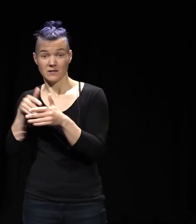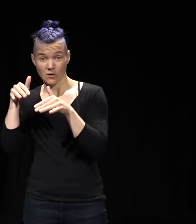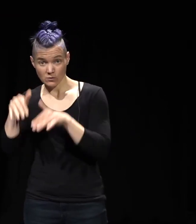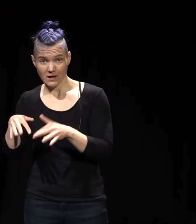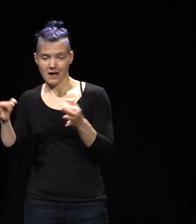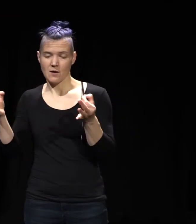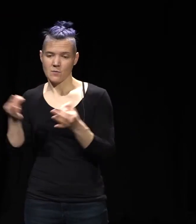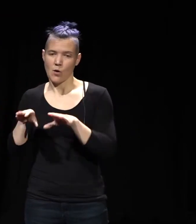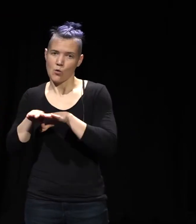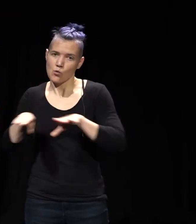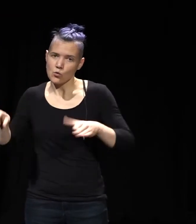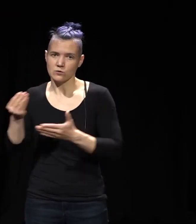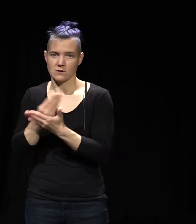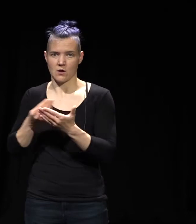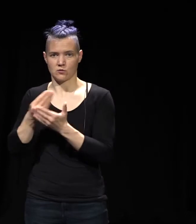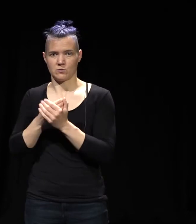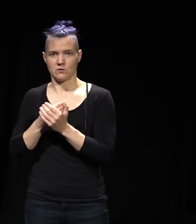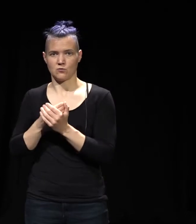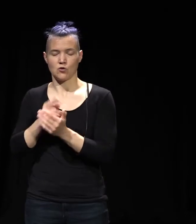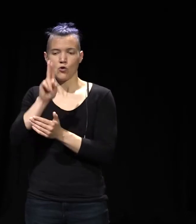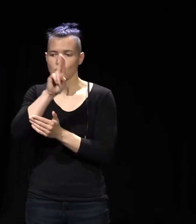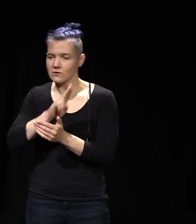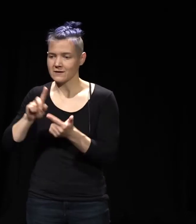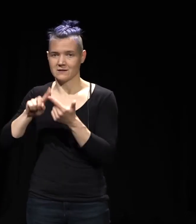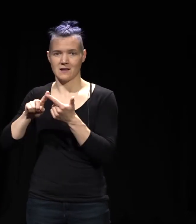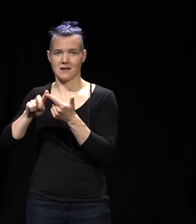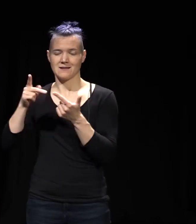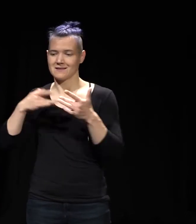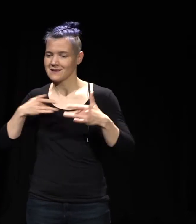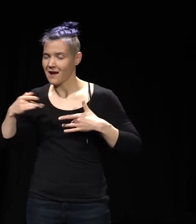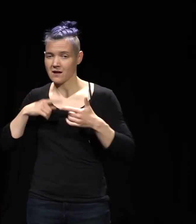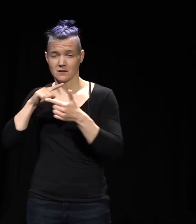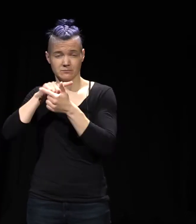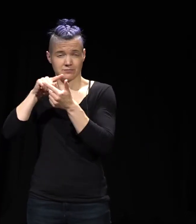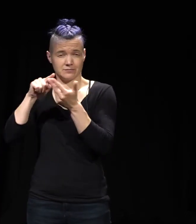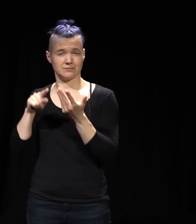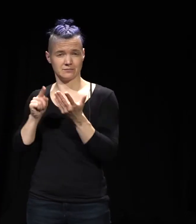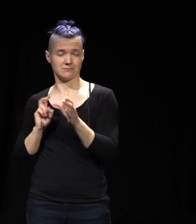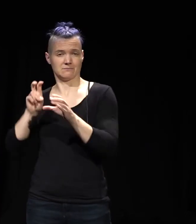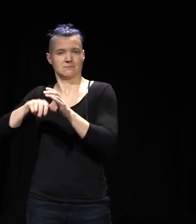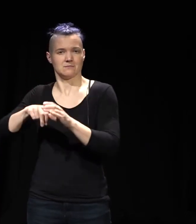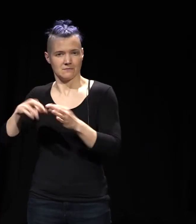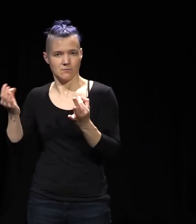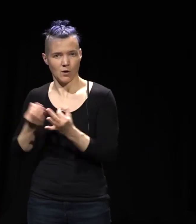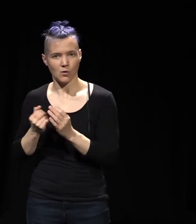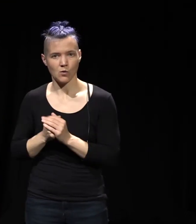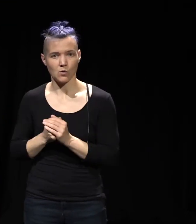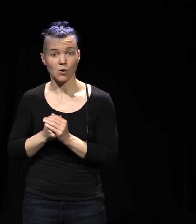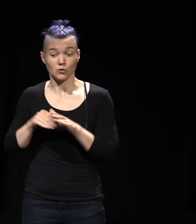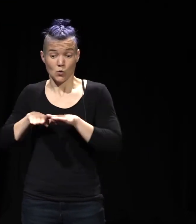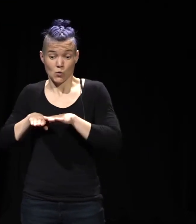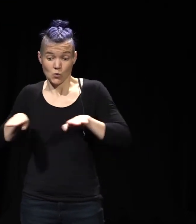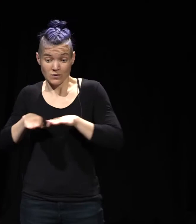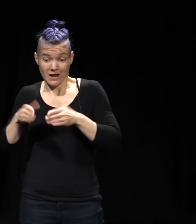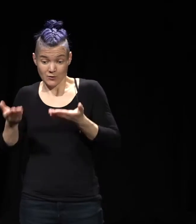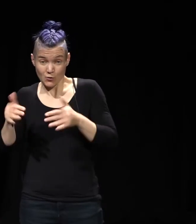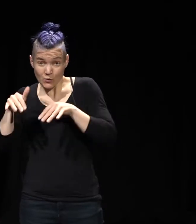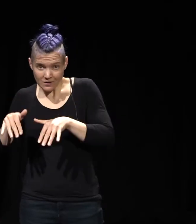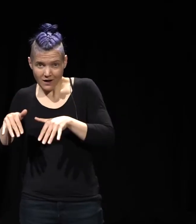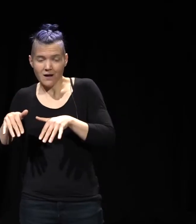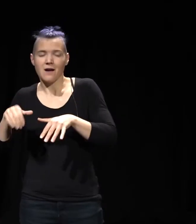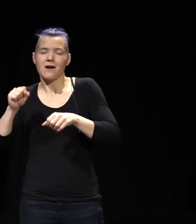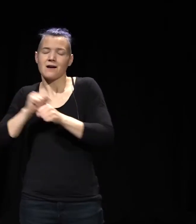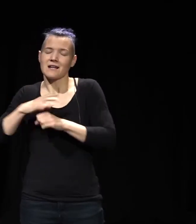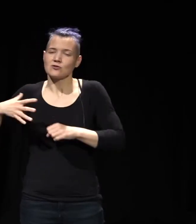städtischen Universitäten für Theater und Tanz. Weil nur mit dieser Basis kann ich es schaffen, in ganz